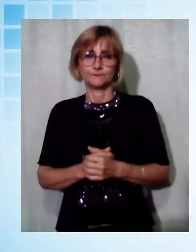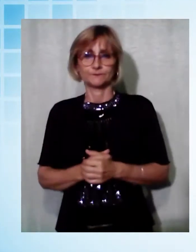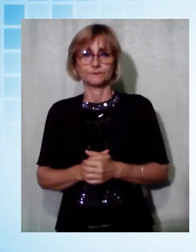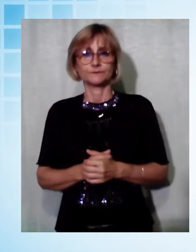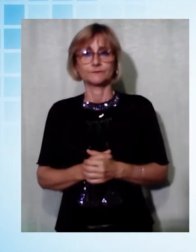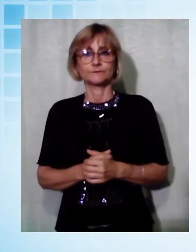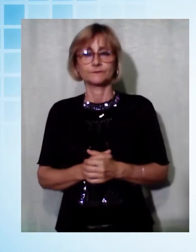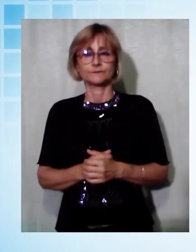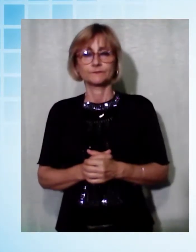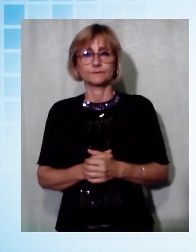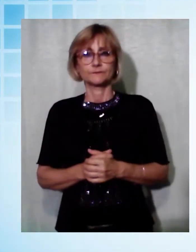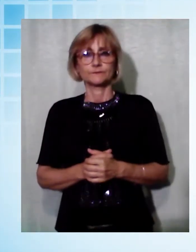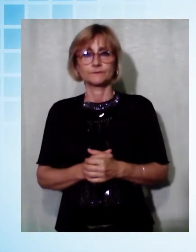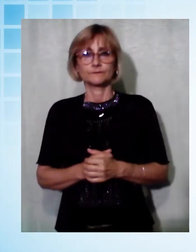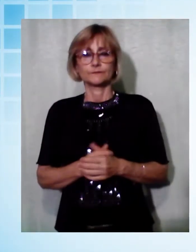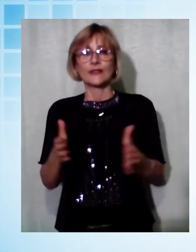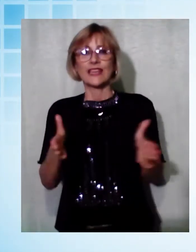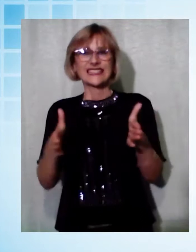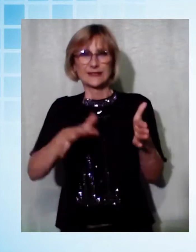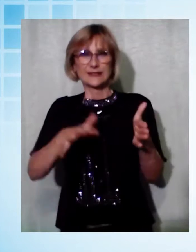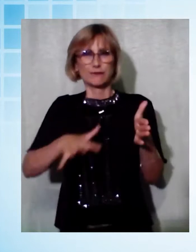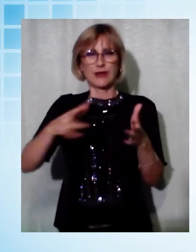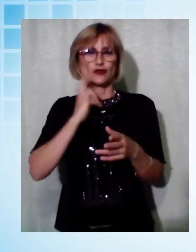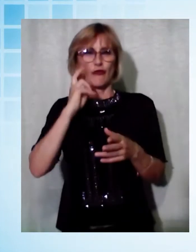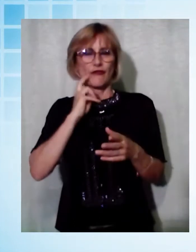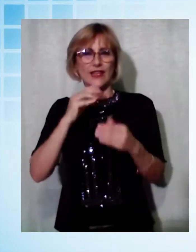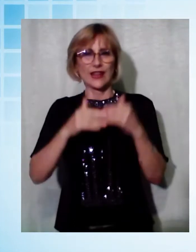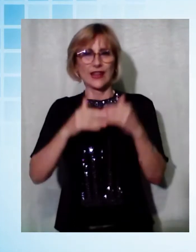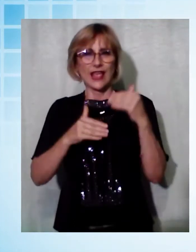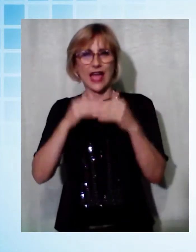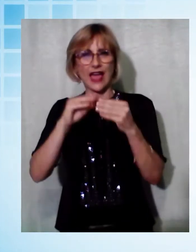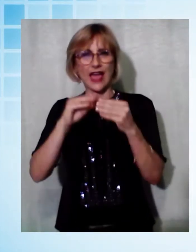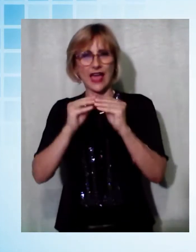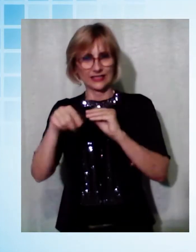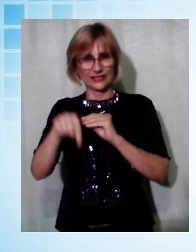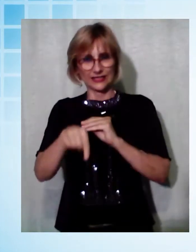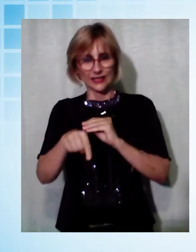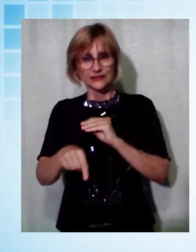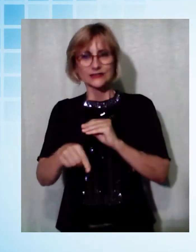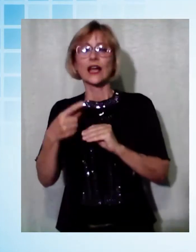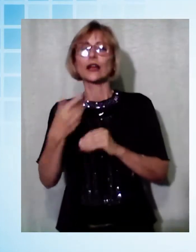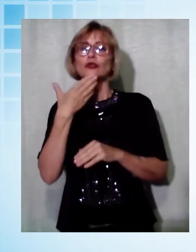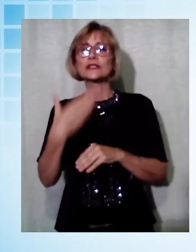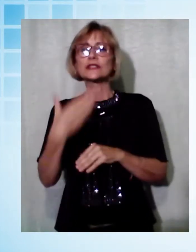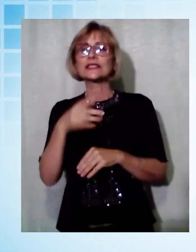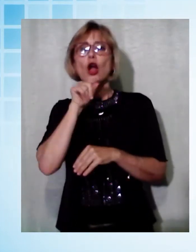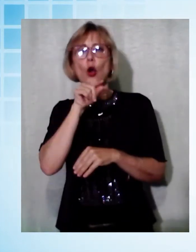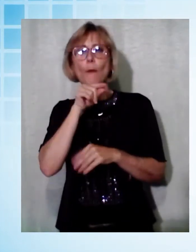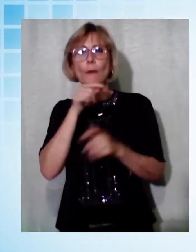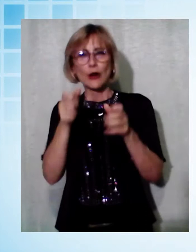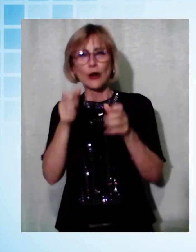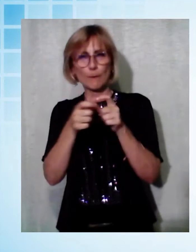Uno spazio verde attrezzato per ricordare una persona che ha fatto tanto per il paese di San Colombano. Nell'area